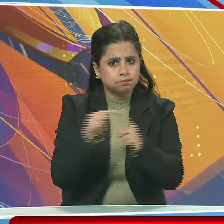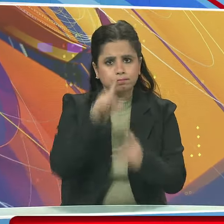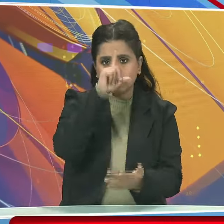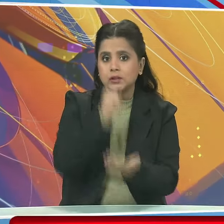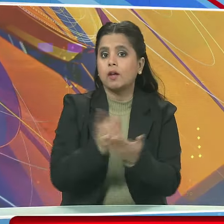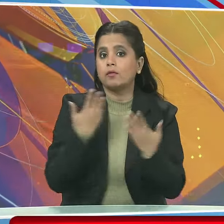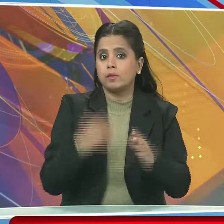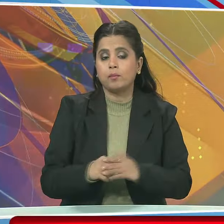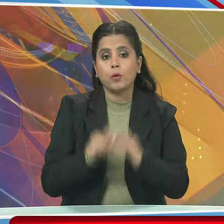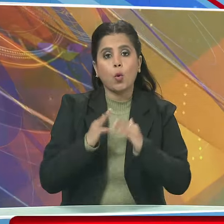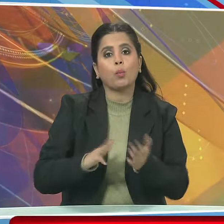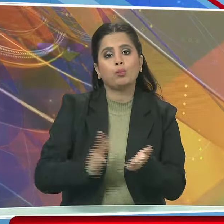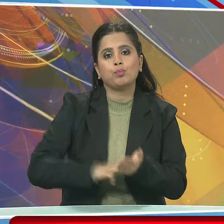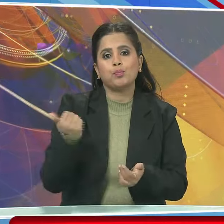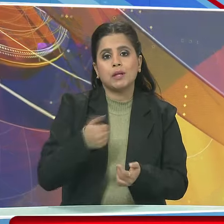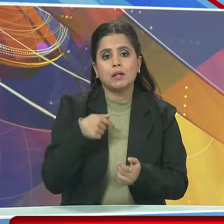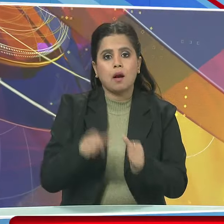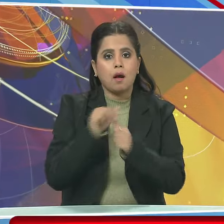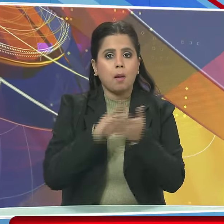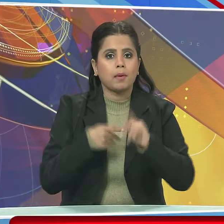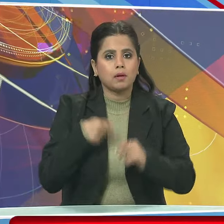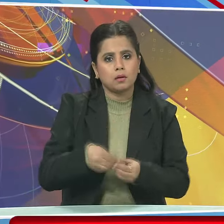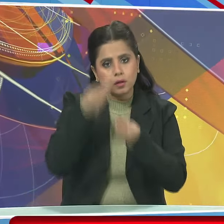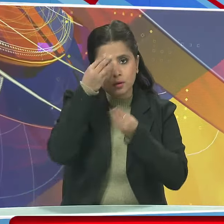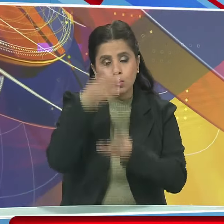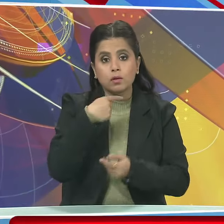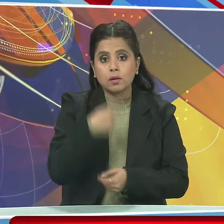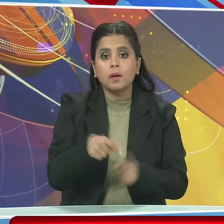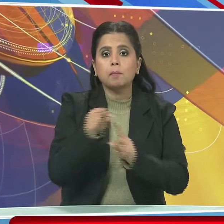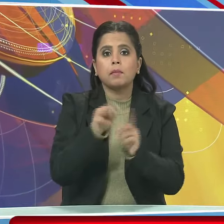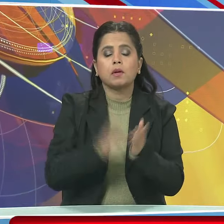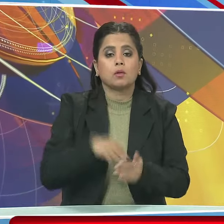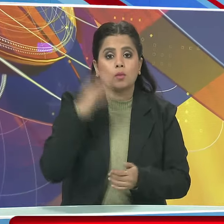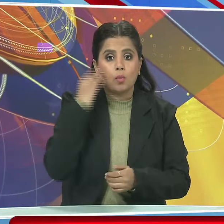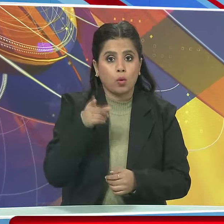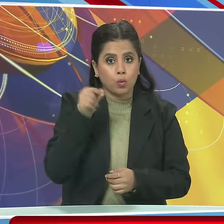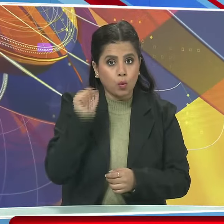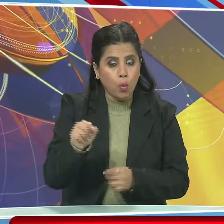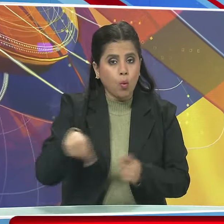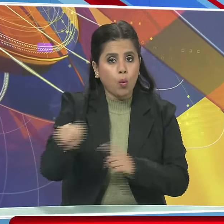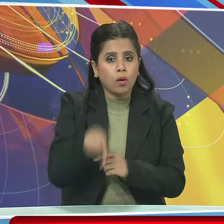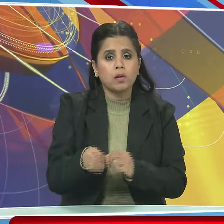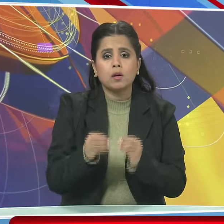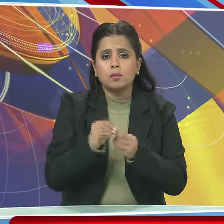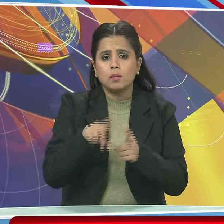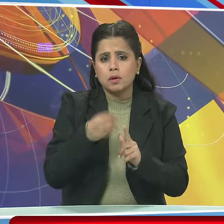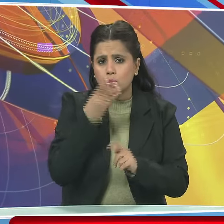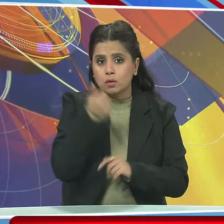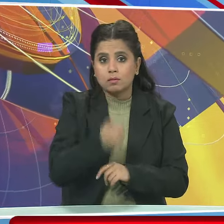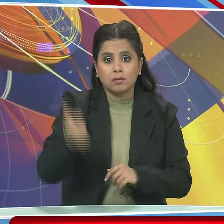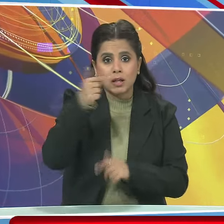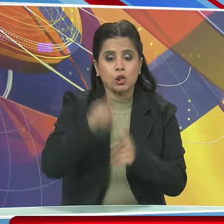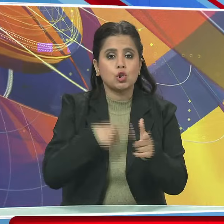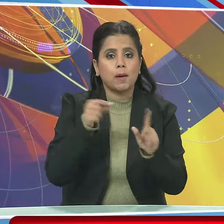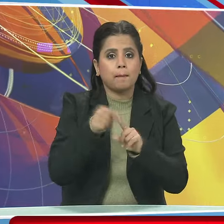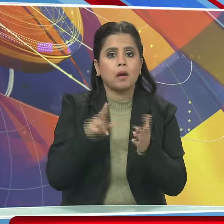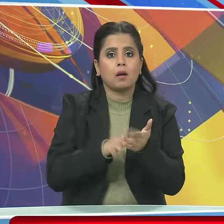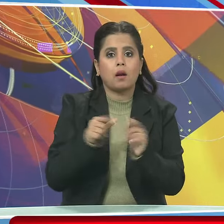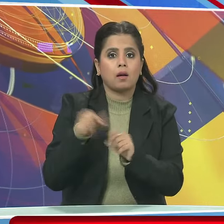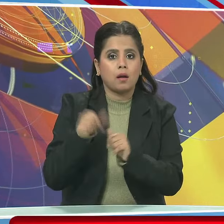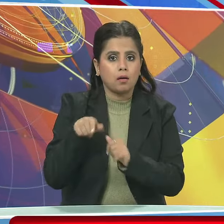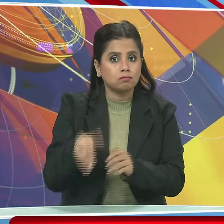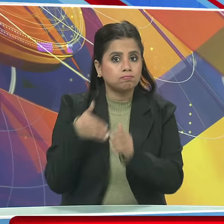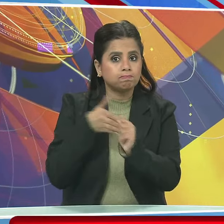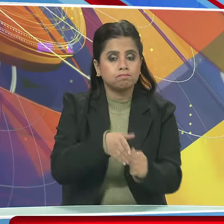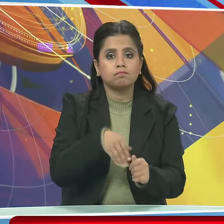फैसला ग्री मंत्री अमिश्या ने जानकारी देते हुए कहा प्रधान मंत्री नरेंद्र मोदी और पाठी के राष्टी अध्यक्ष जेपी नद्डा के नेत्रत्त